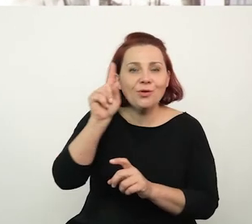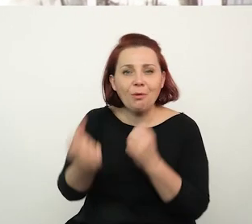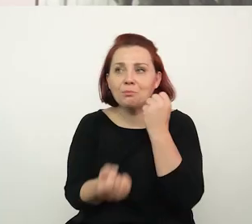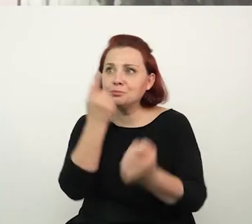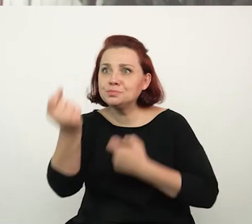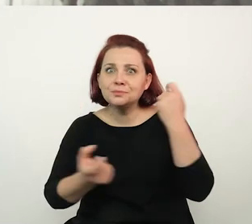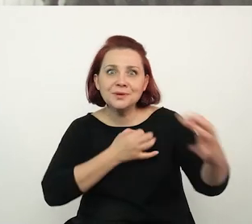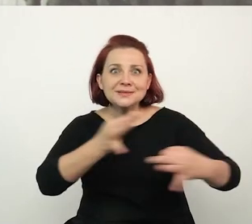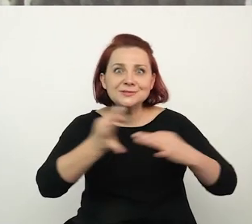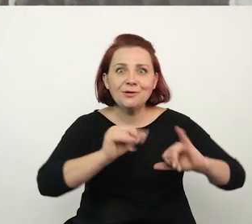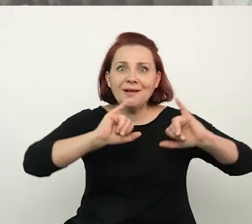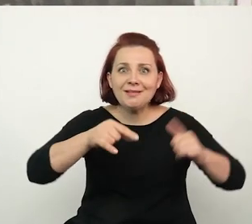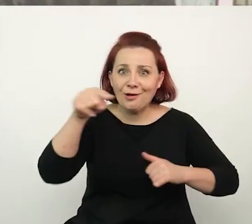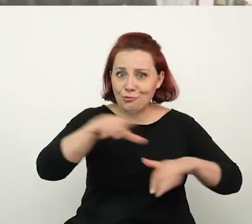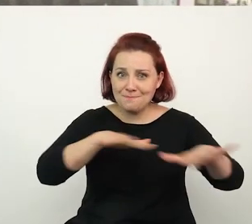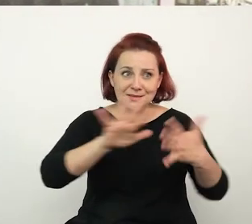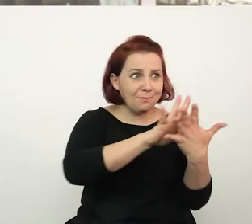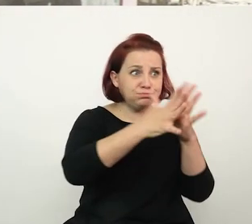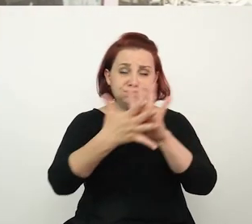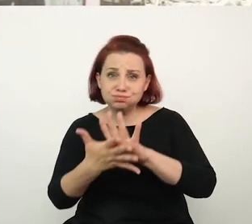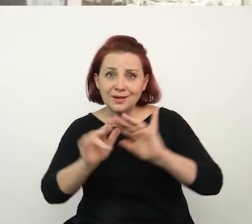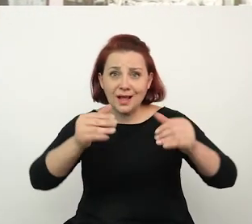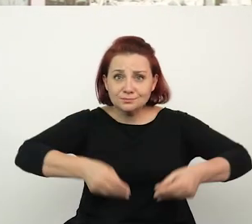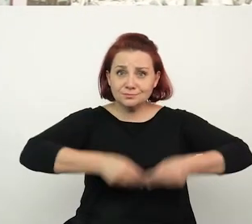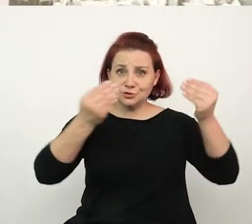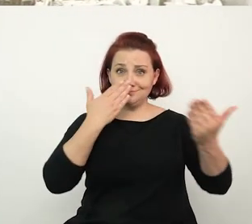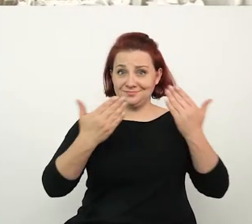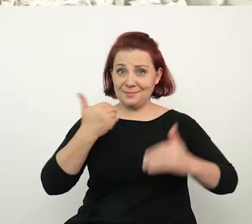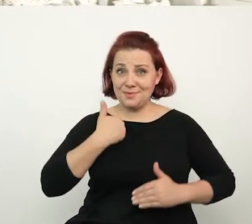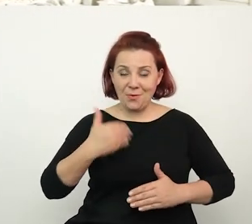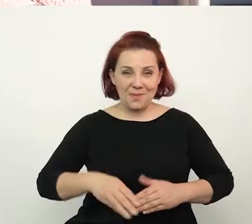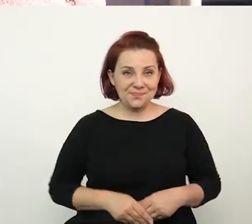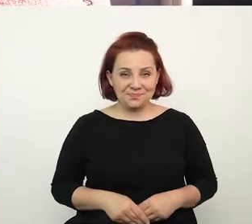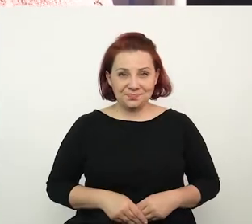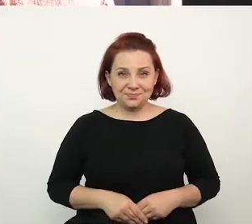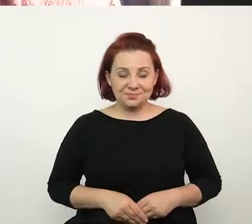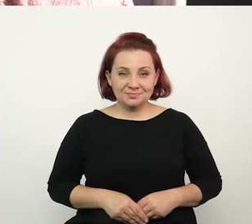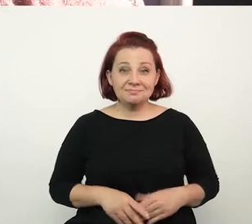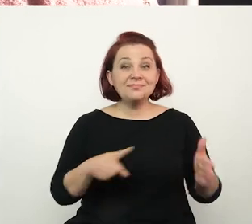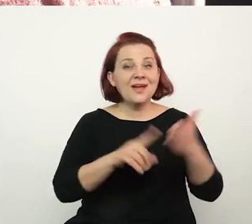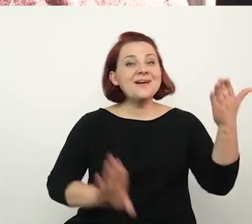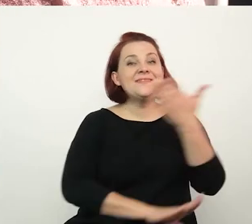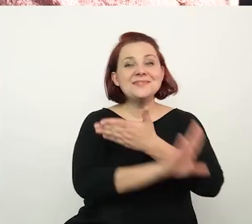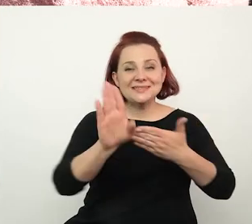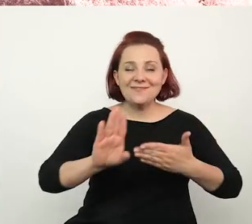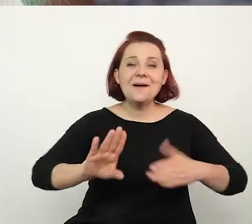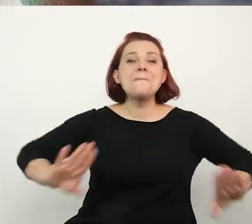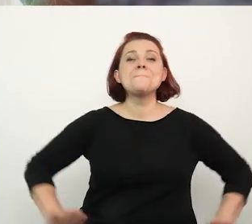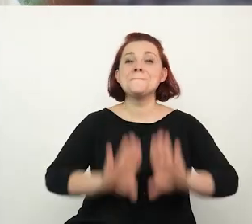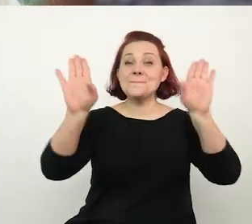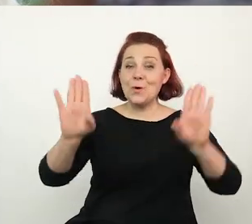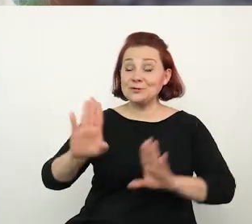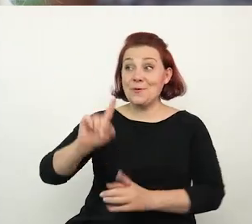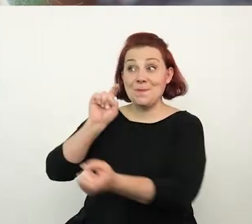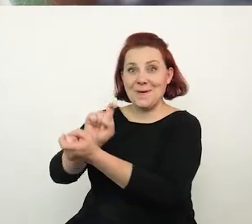wielu ciekawych rzeczy, ciekawostek na temat historii. Jak się to miejsce zmieniało i rozwijało. Barbara Polna, Komisja Kultury i Informacji.